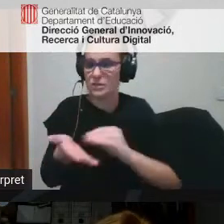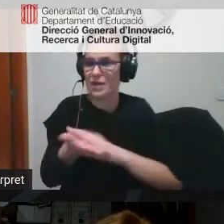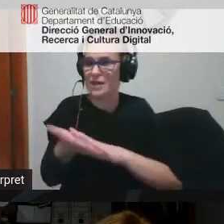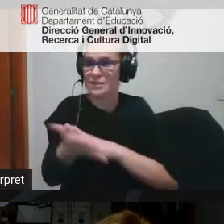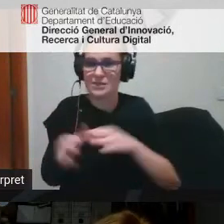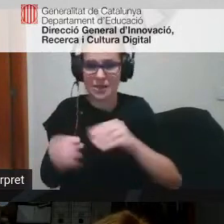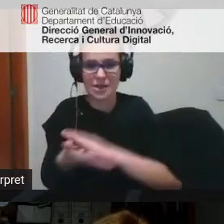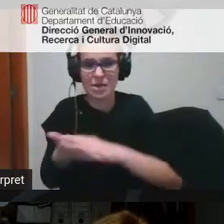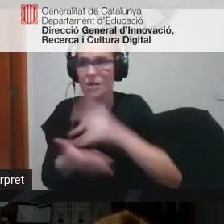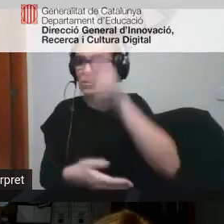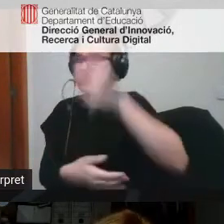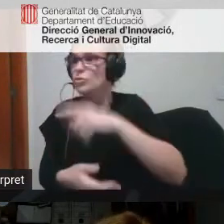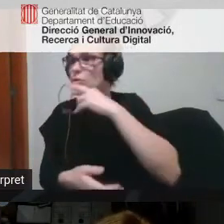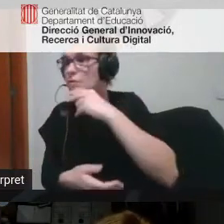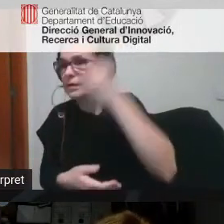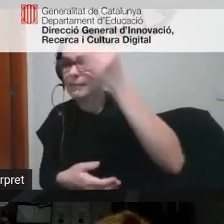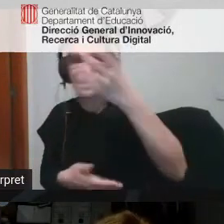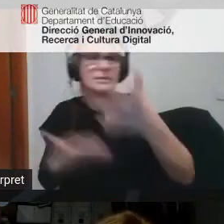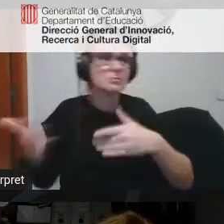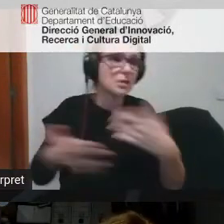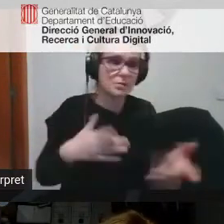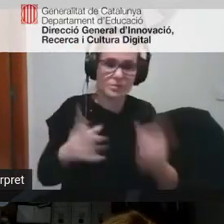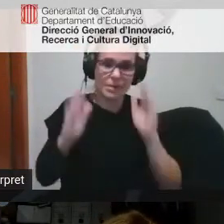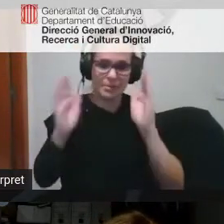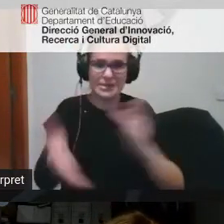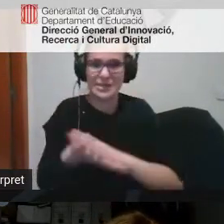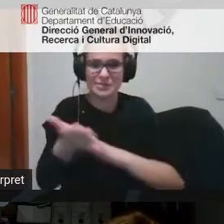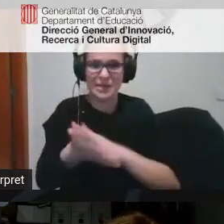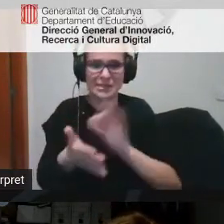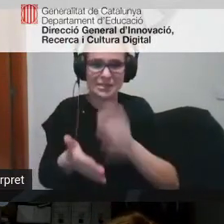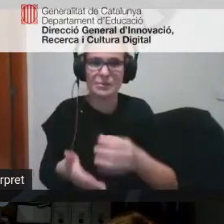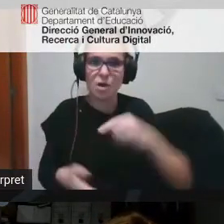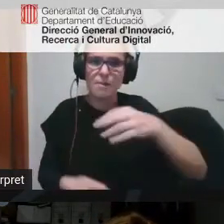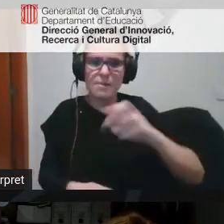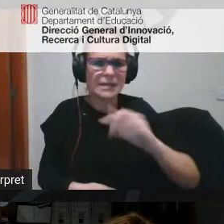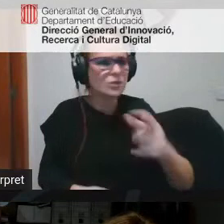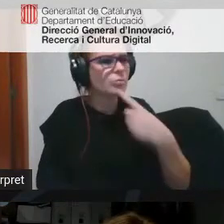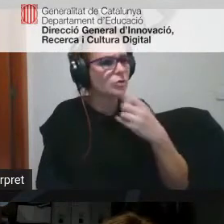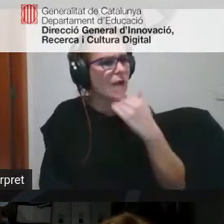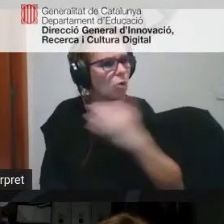de compensa un que xerri ha servit per moltes gràcies Marta volies preguntar no sé quina cosa no?